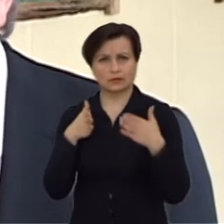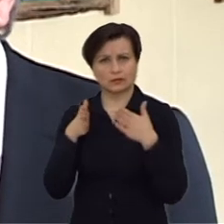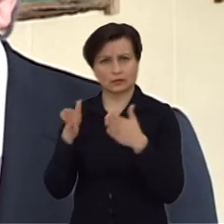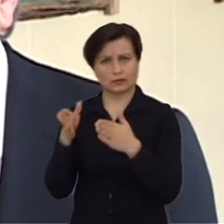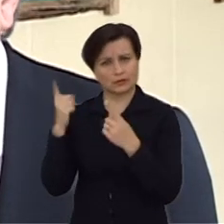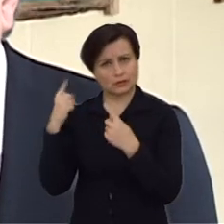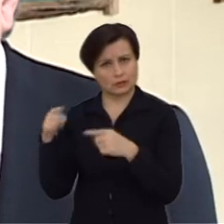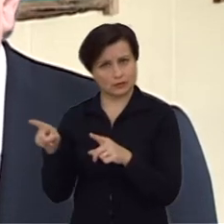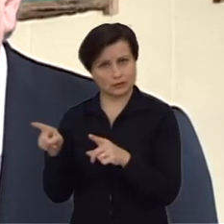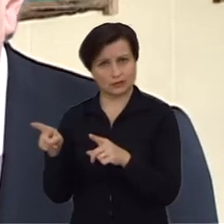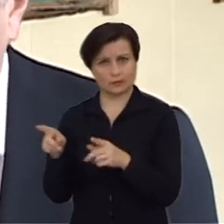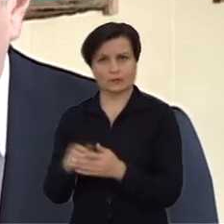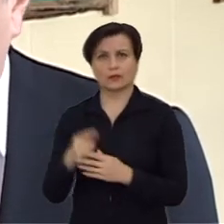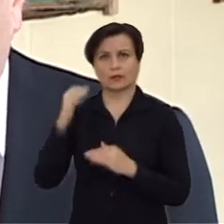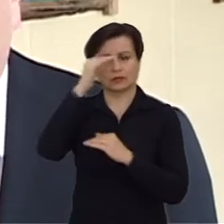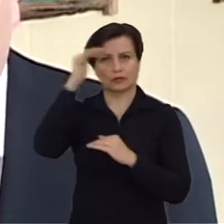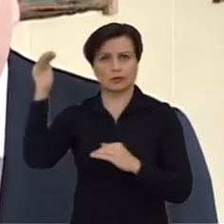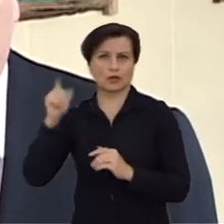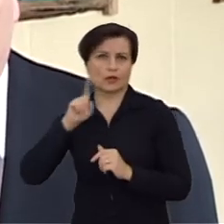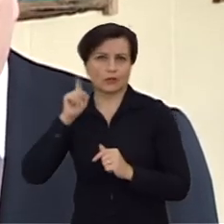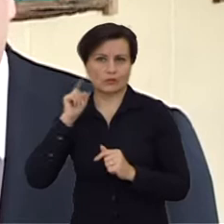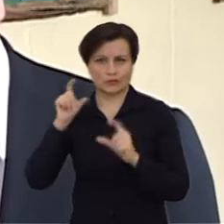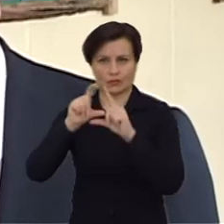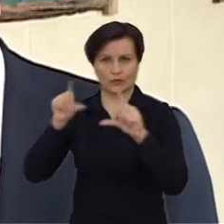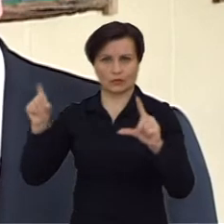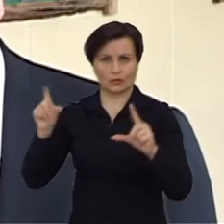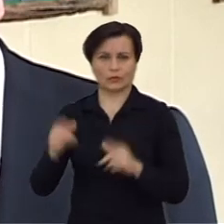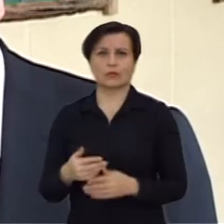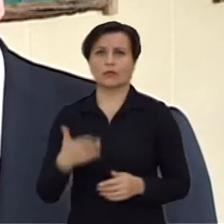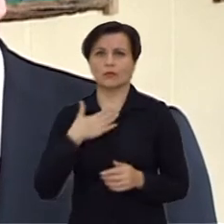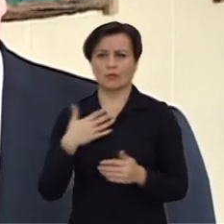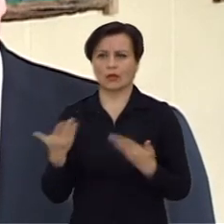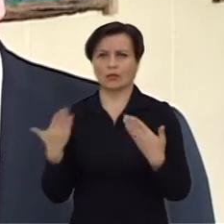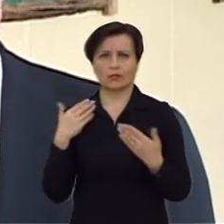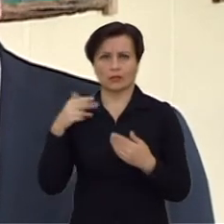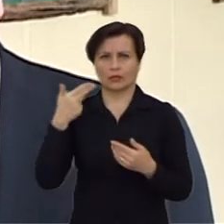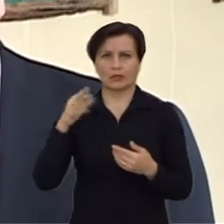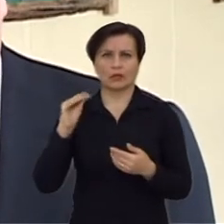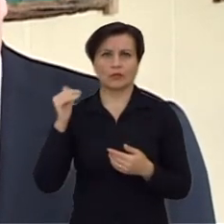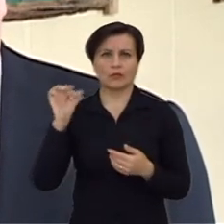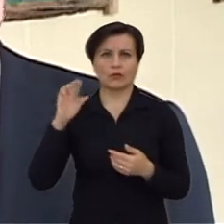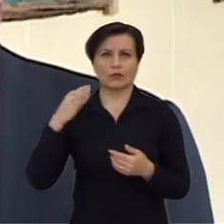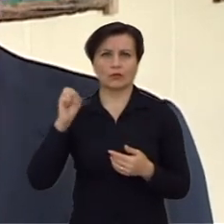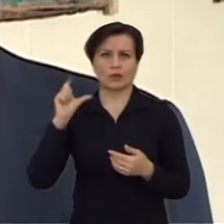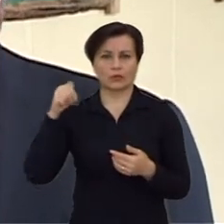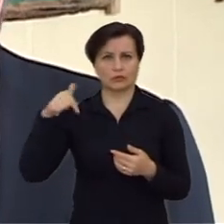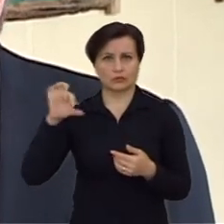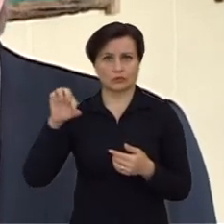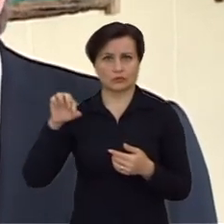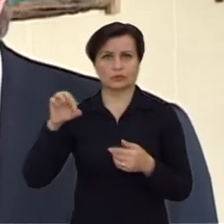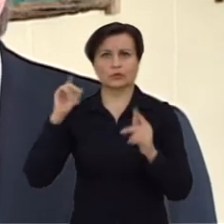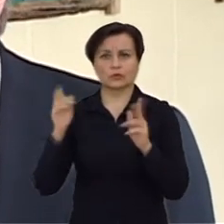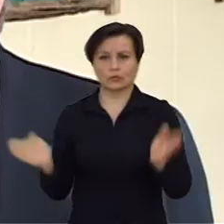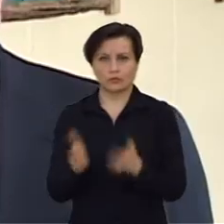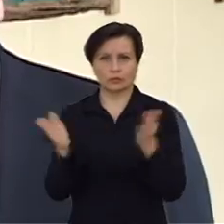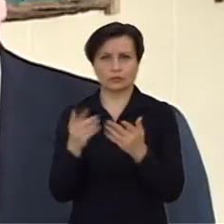atkreipdėjimės į kitą aspektą. Vis dėlto saugusių jaunimo mokykla man tai patrodo kaip neformalaus ūkdymo